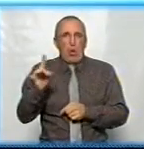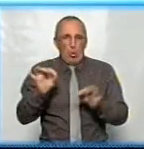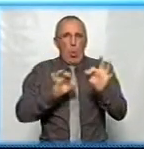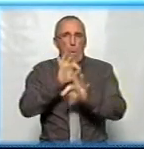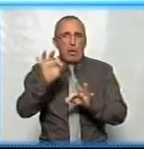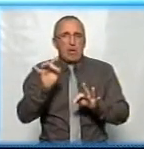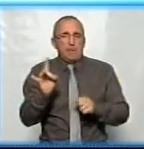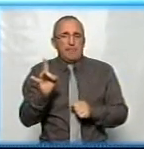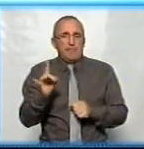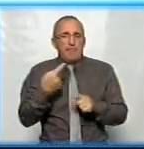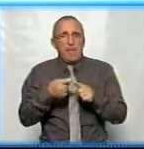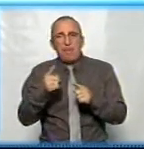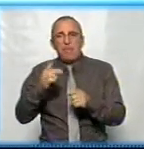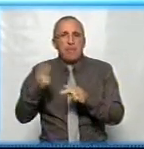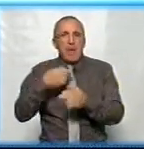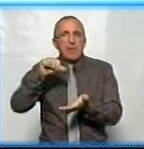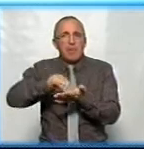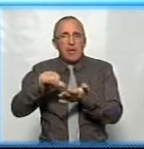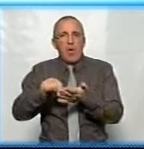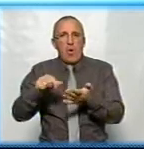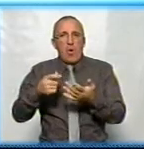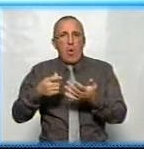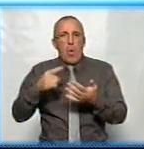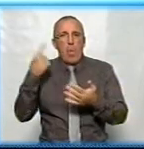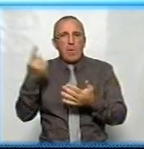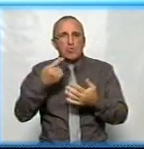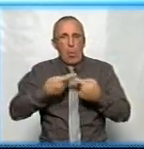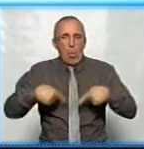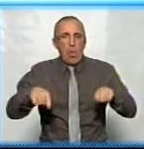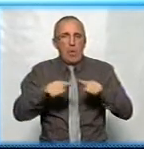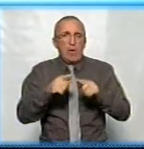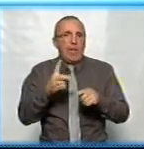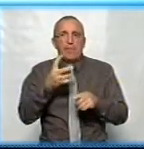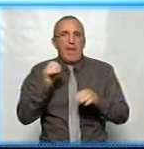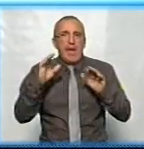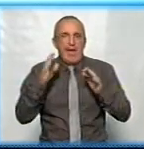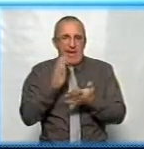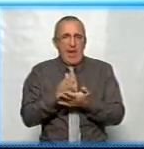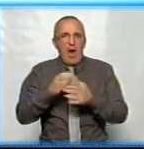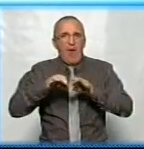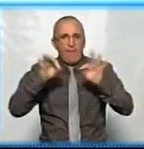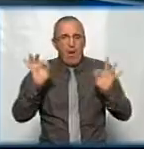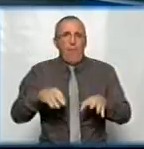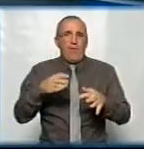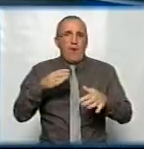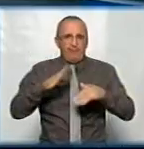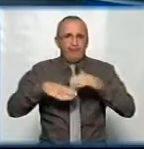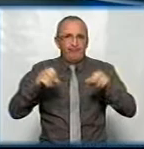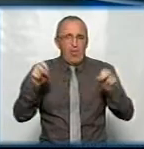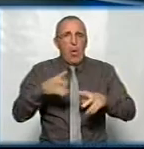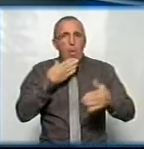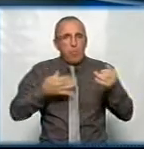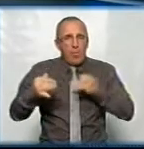без представників Національної спілки, обласної організації? Це не є вже фахове обговорення? Це обговорення більше так, за участі